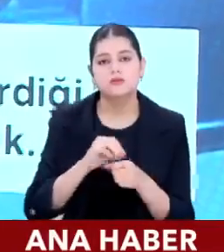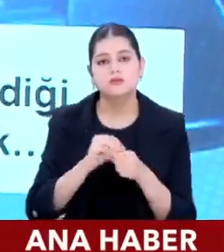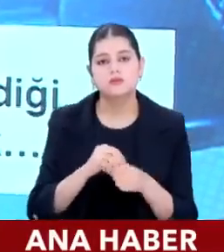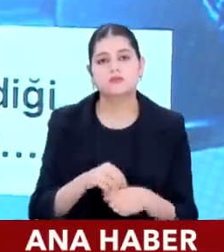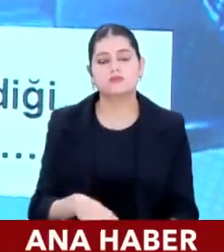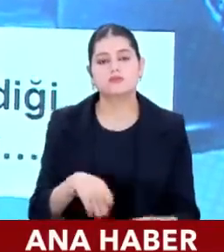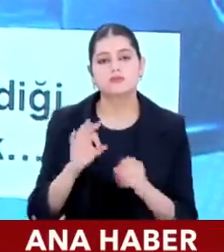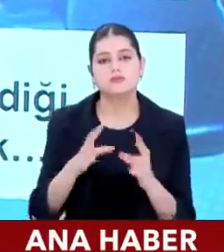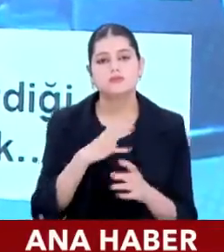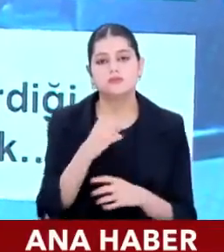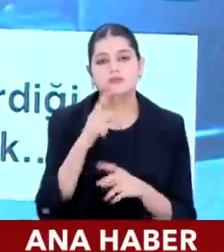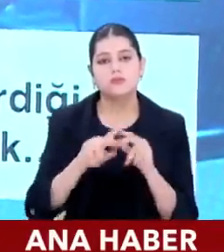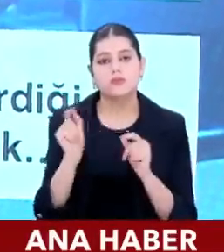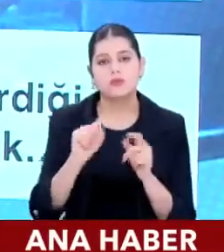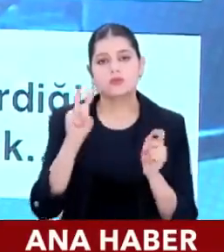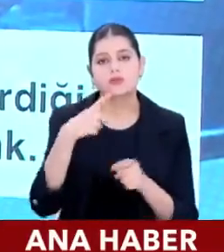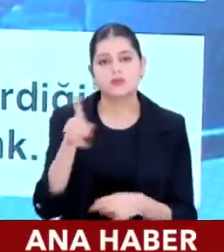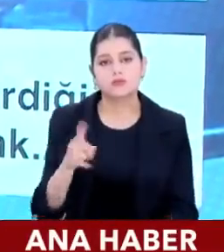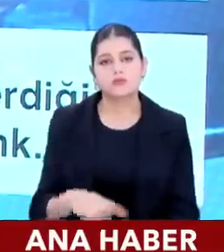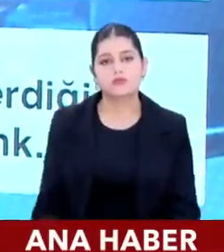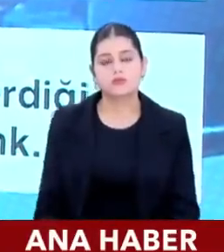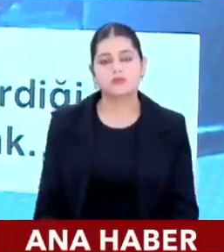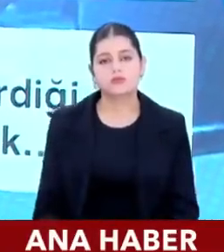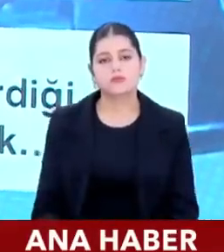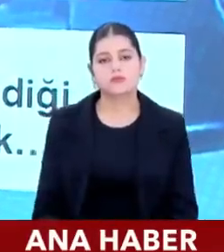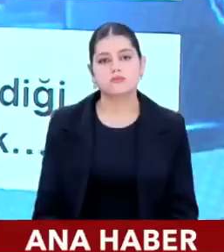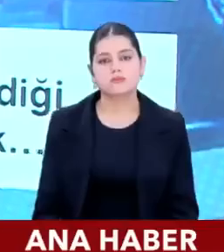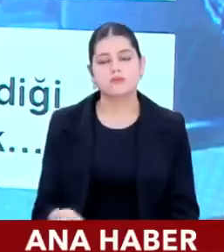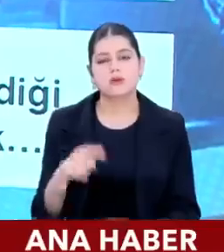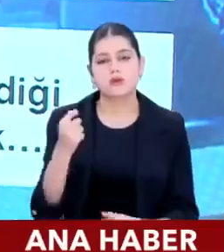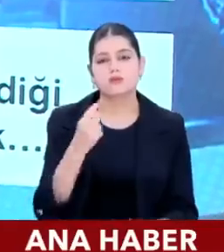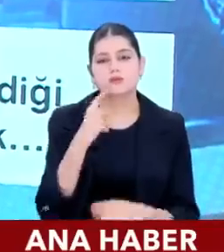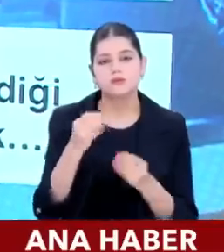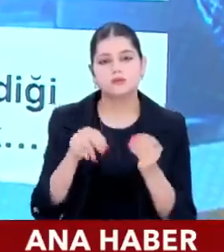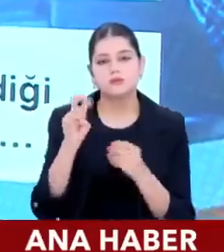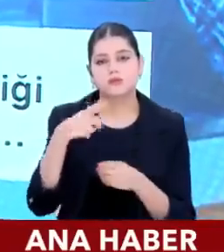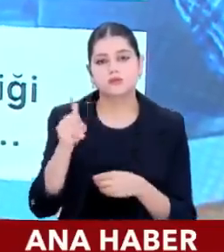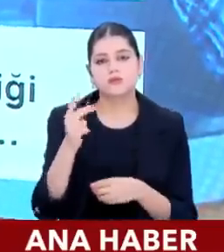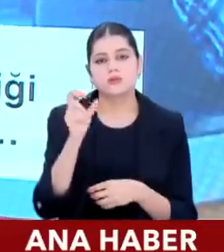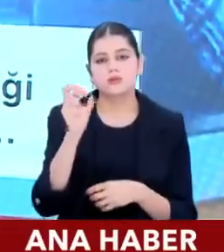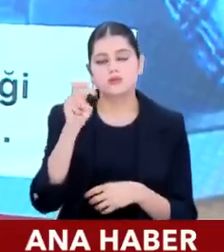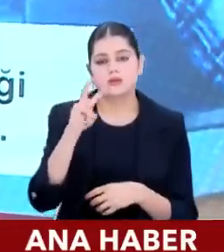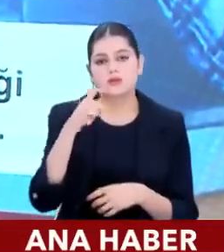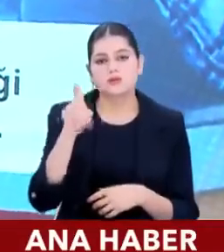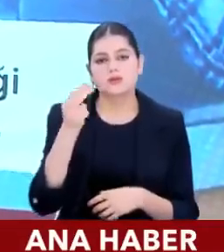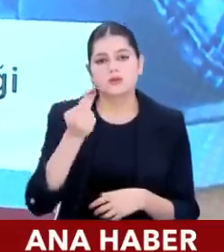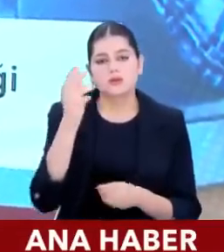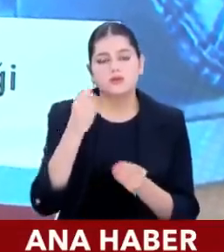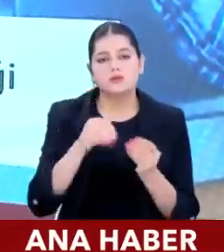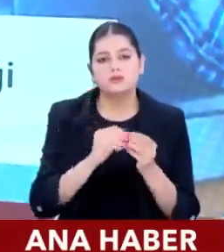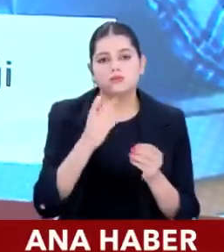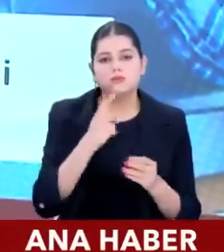formüllerle ayrıntısı da bulunabilir. Memura 8 bin küsür, çok küçük bir küsür hatta yapıldı. 8 bin 7 TL olması lazım.